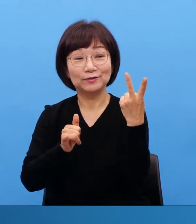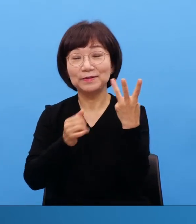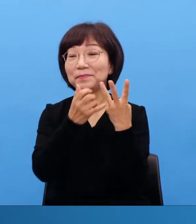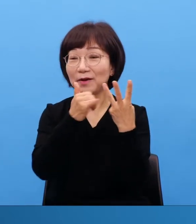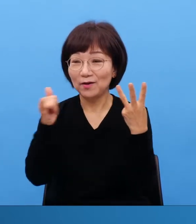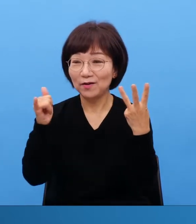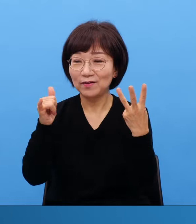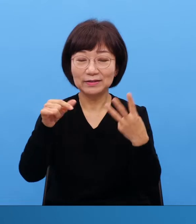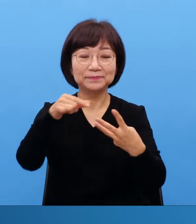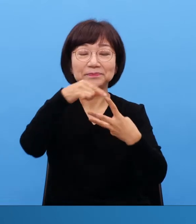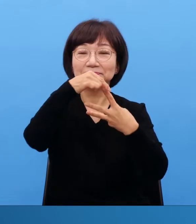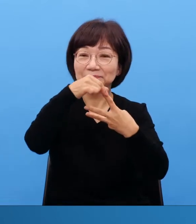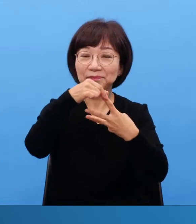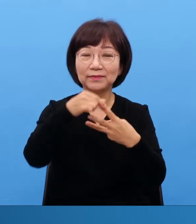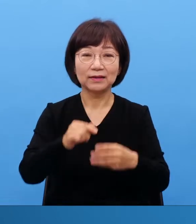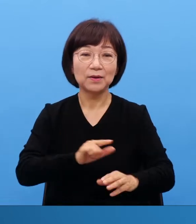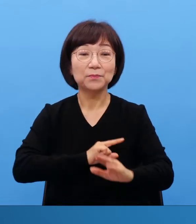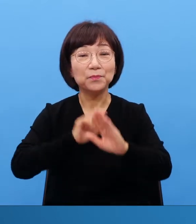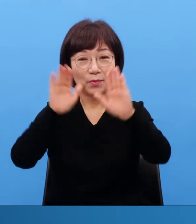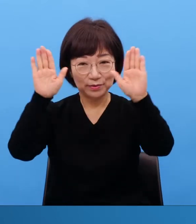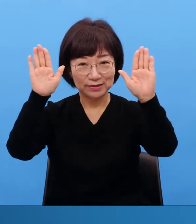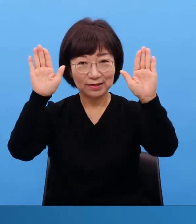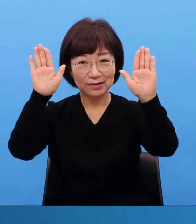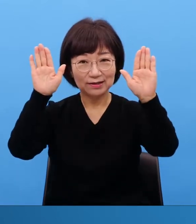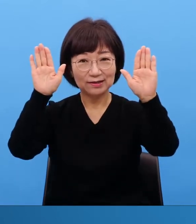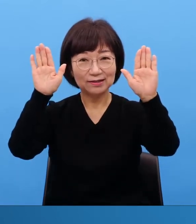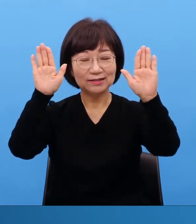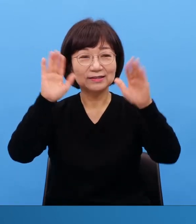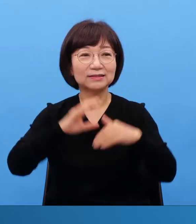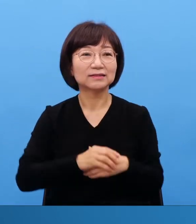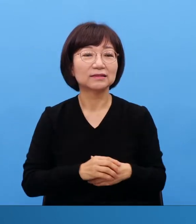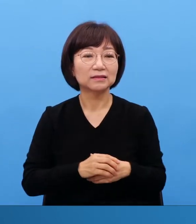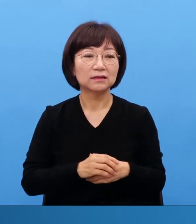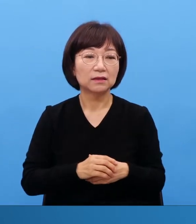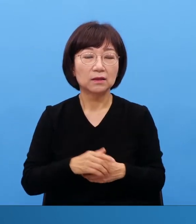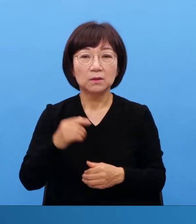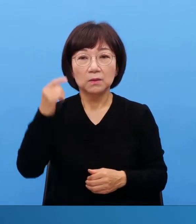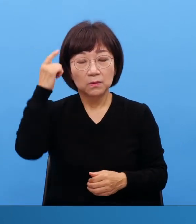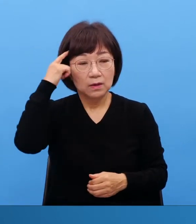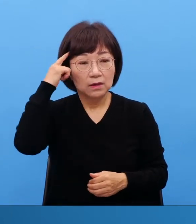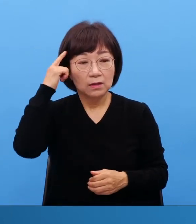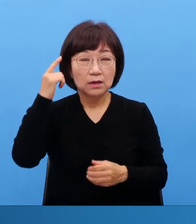모세입니다 누가 말해도 모세만큼 큰 영향을 준 사람이 없습니다